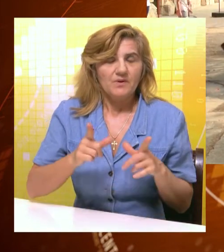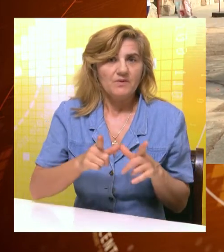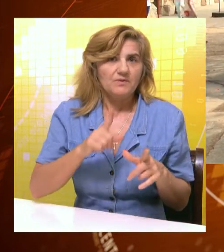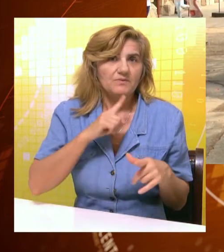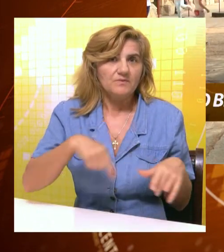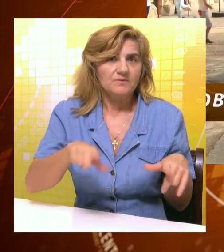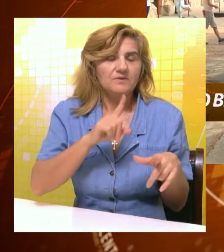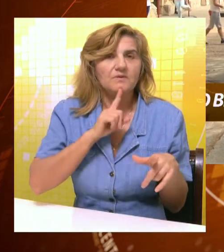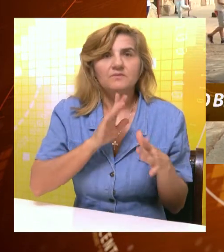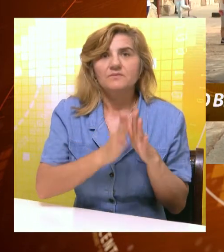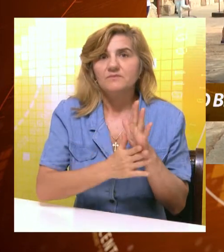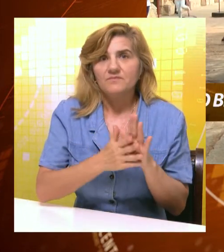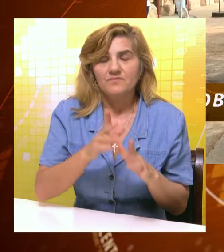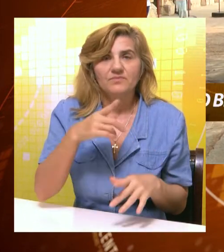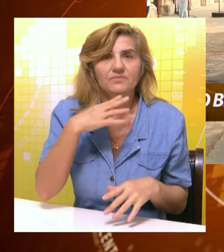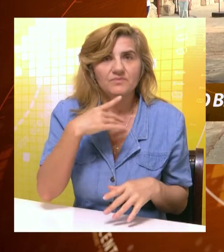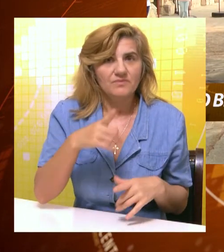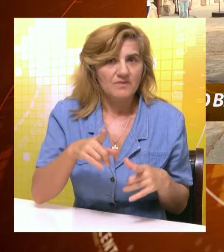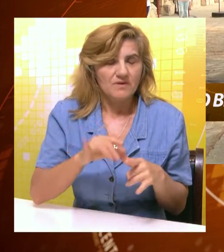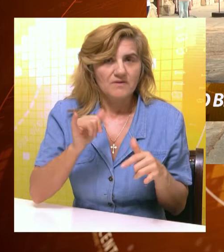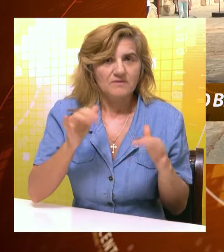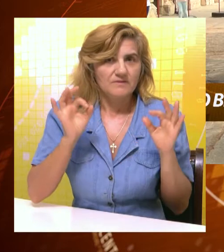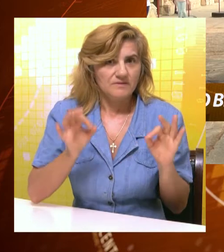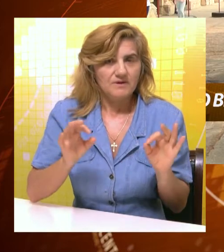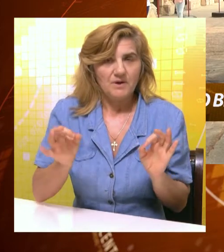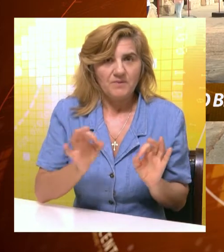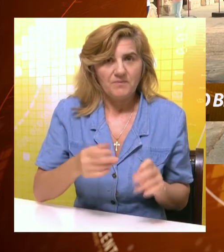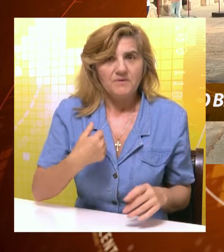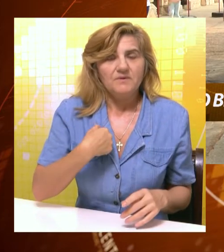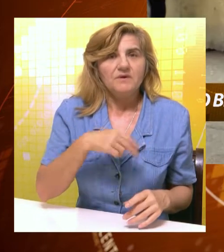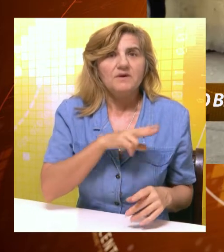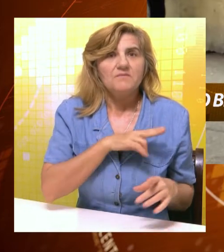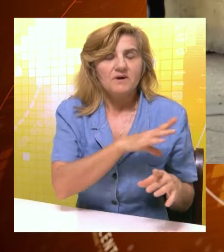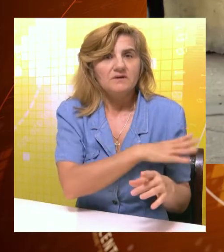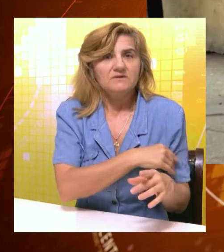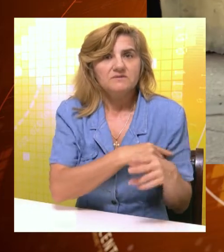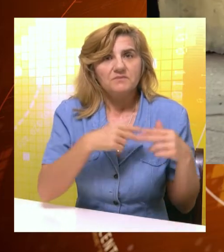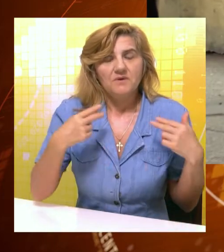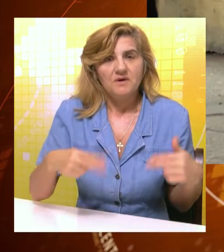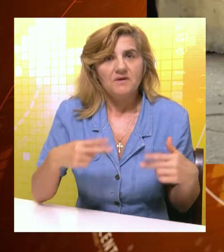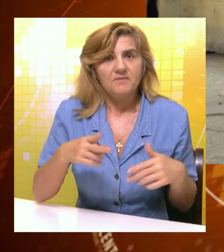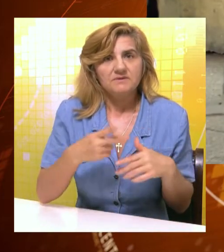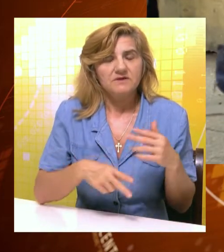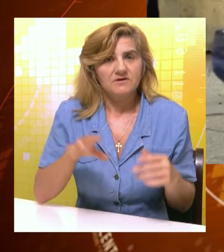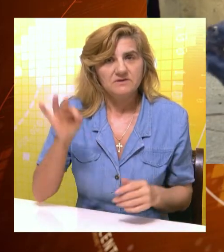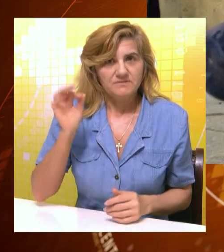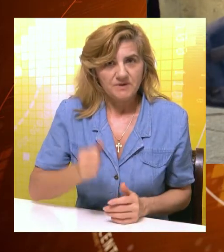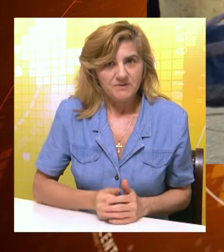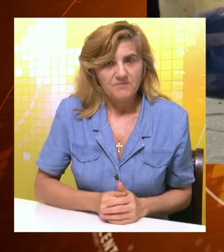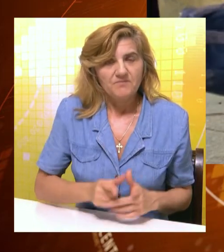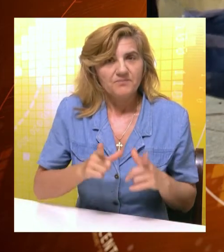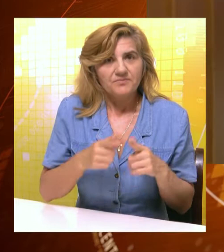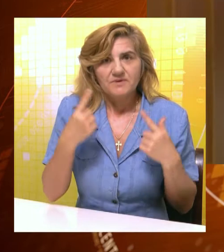Učenici sa kojima smo razgovarali su nam rekli da uprkos temeljnoj pripremi imaju blagu tremu pred polaganje završnog ispita.